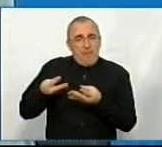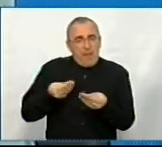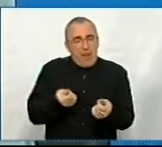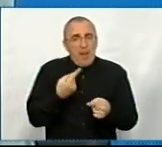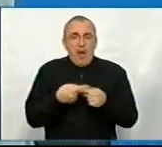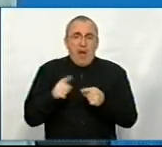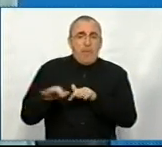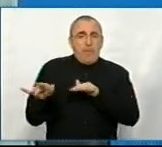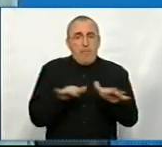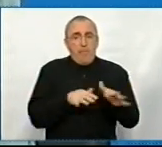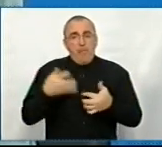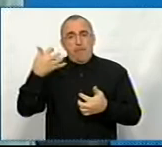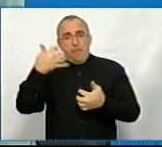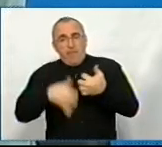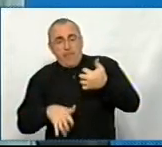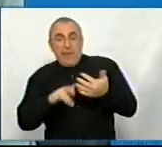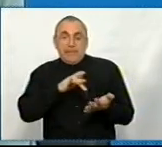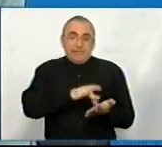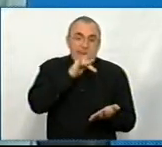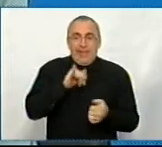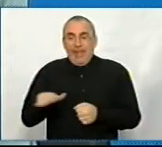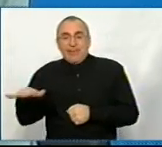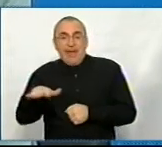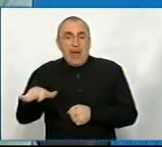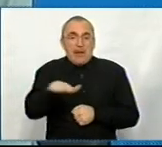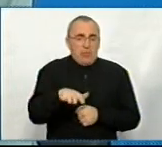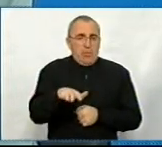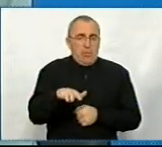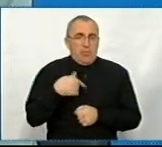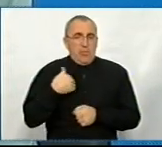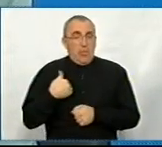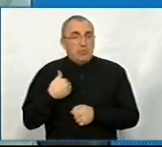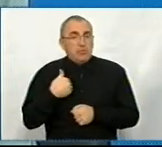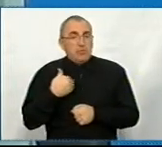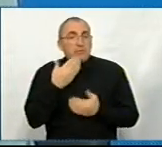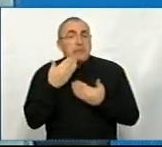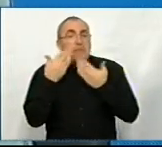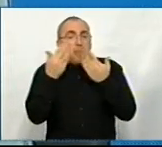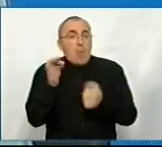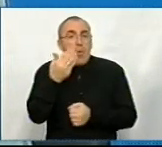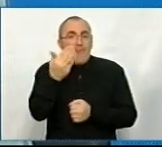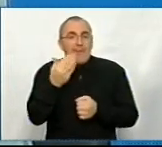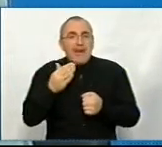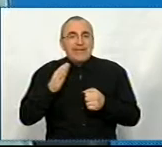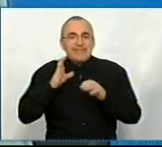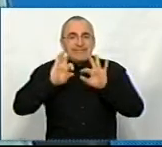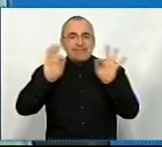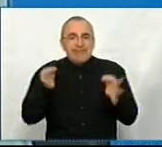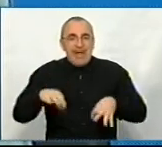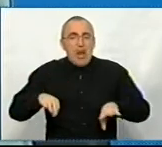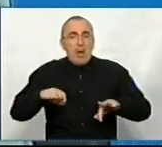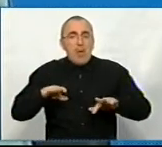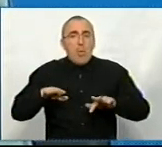чи про функцію посередництва між центром і територіями? Тут радше я якраз би хотіла запитати про ваш стиль управління. Він вам